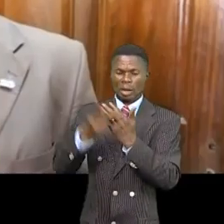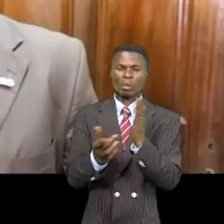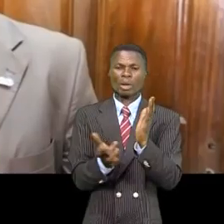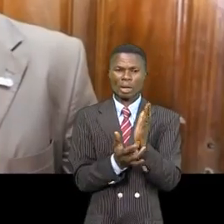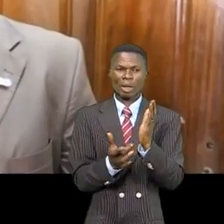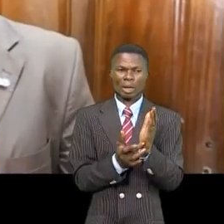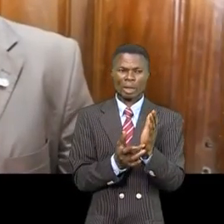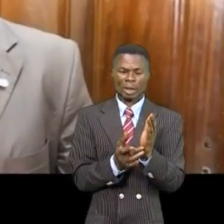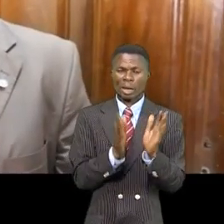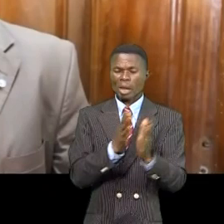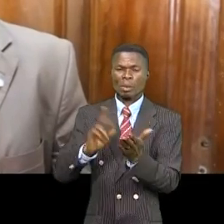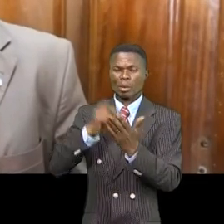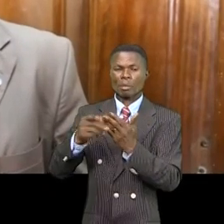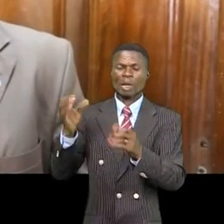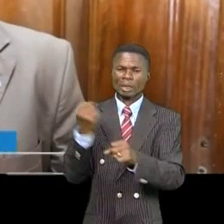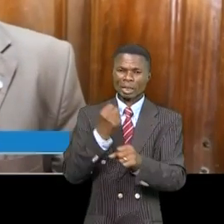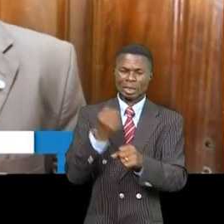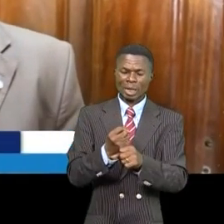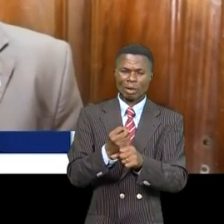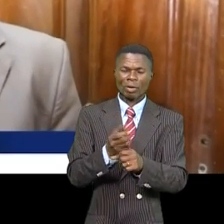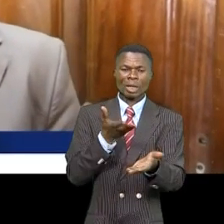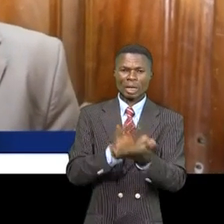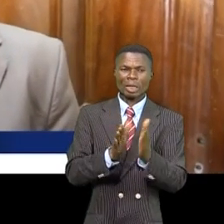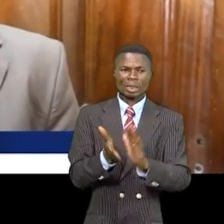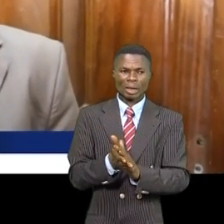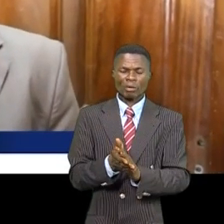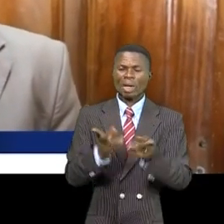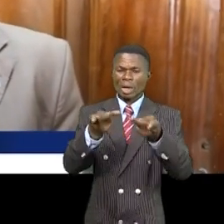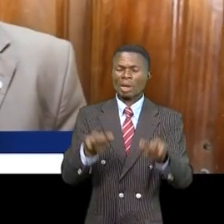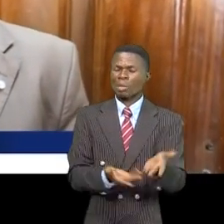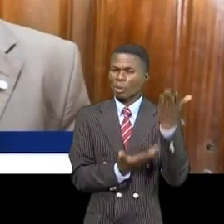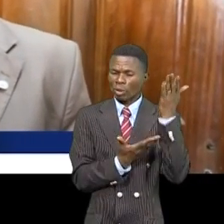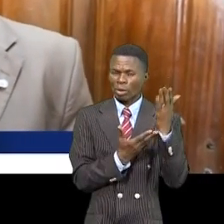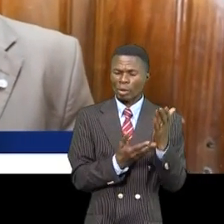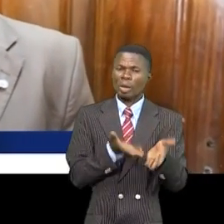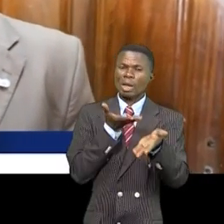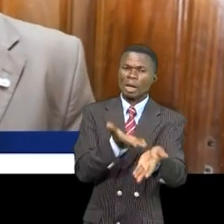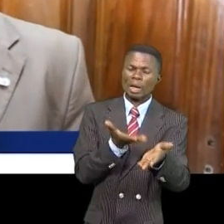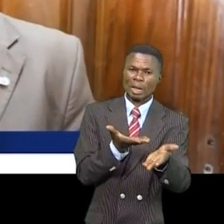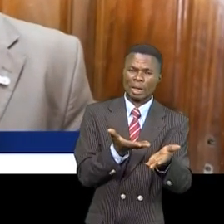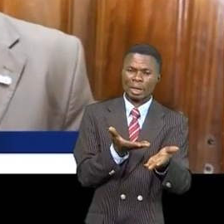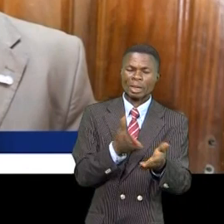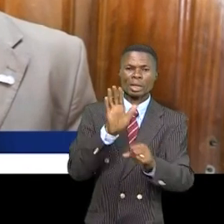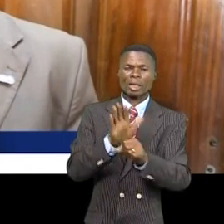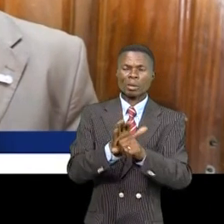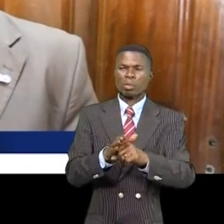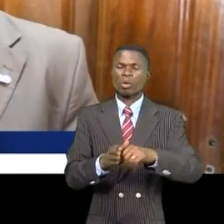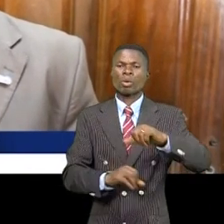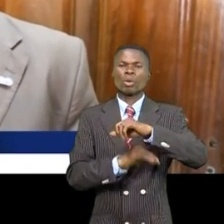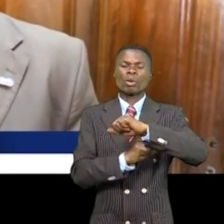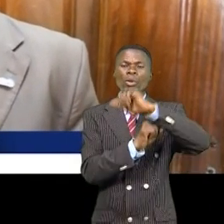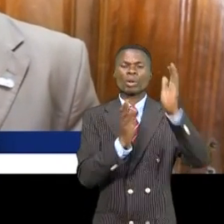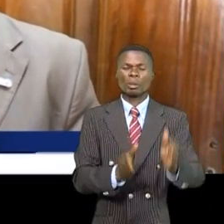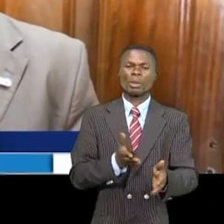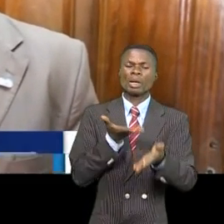et de faire le plan d'action qui sera désormais le seul cadre d'intervention de l'ensemble des partenaires qui veulent aider